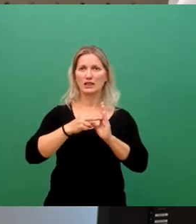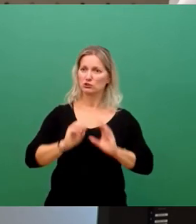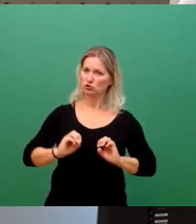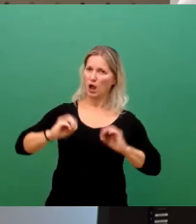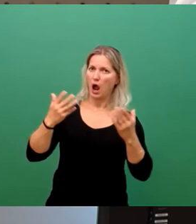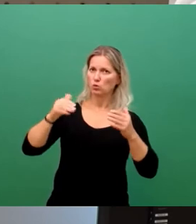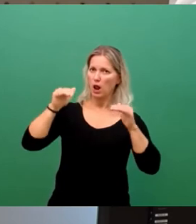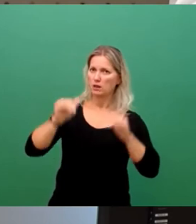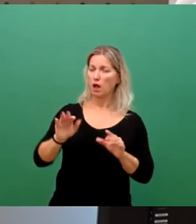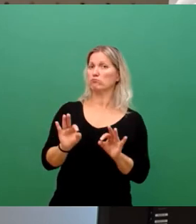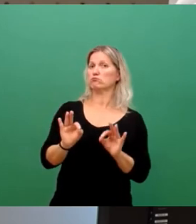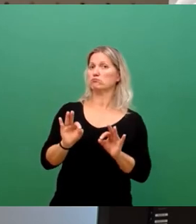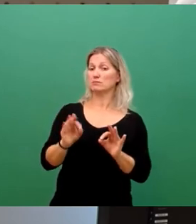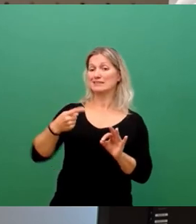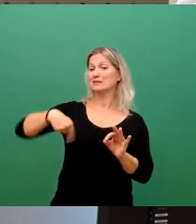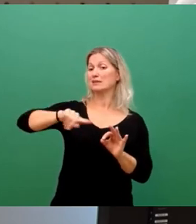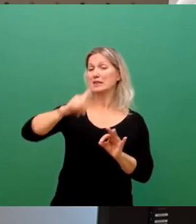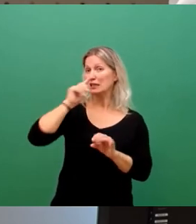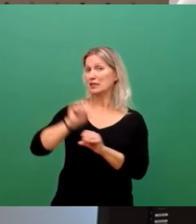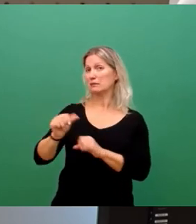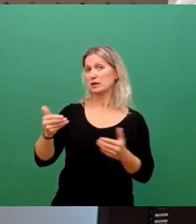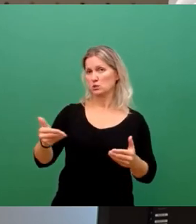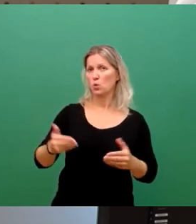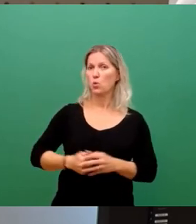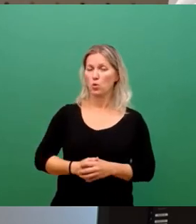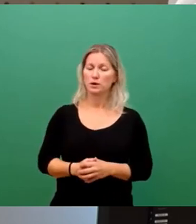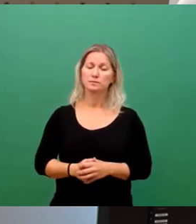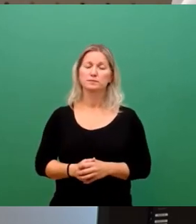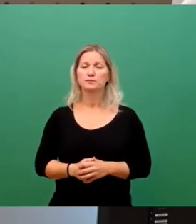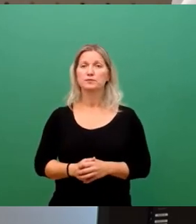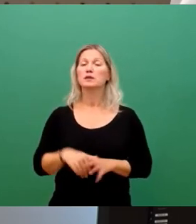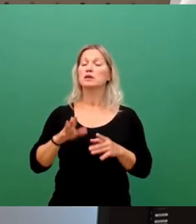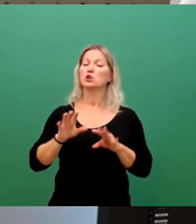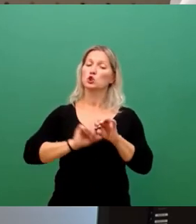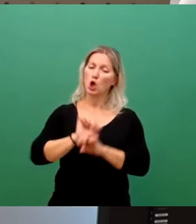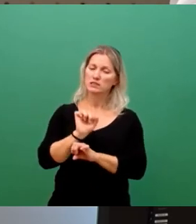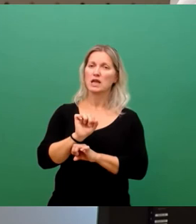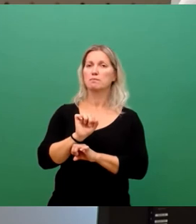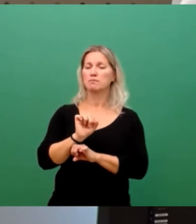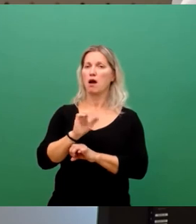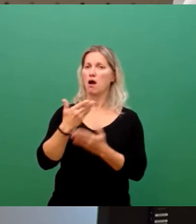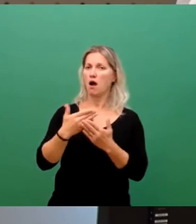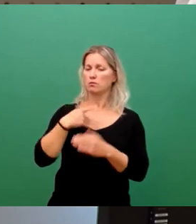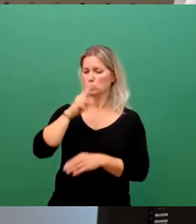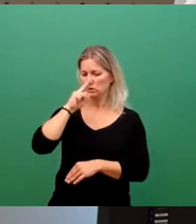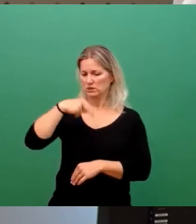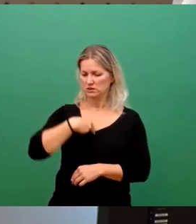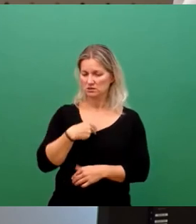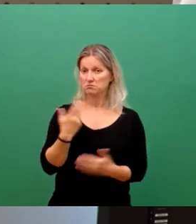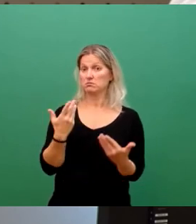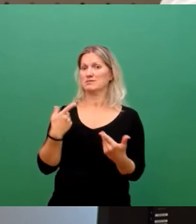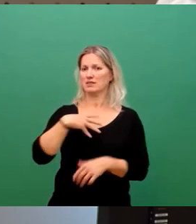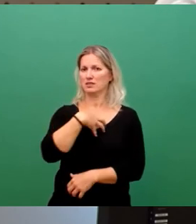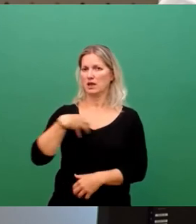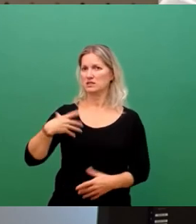ist ja auch hier im Rat nicht immer so üblich. Aber trotzdem sollten wir uns ja in erster Linie die Frage stellen, was können wir hier in Dresden